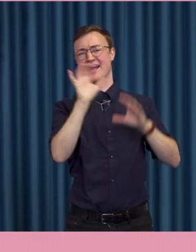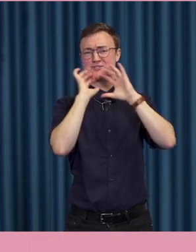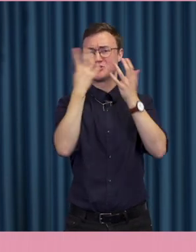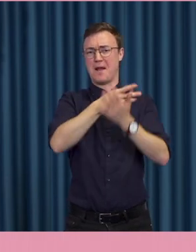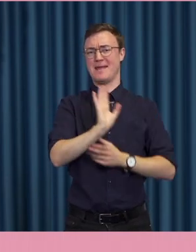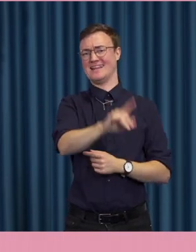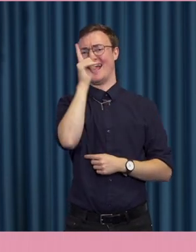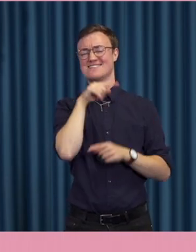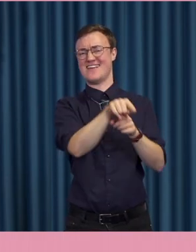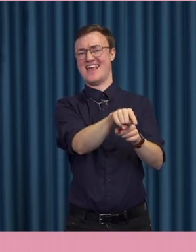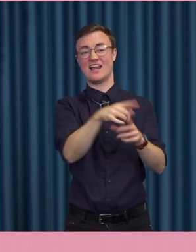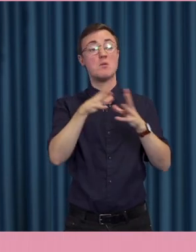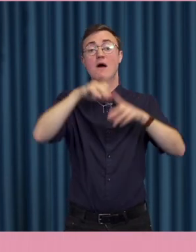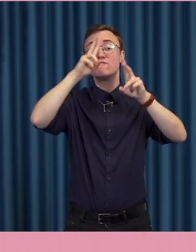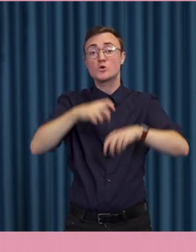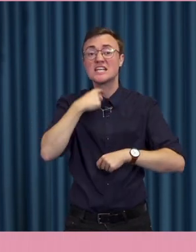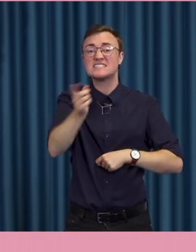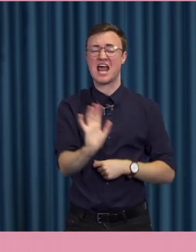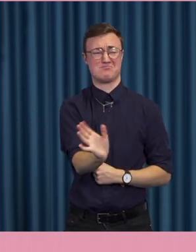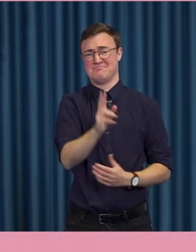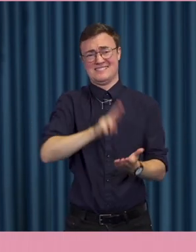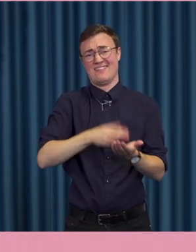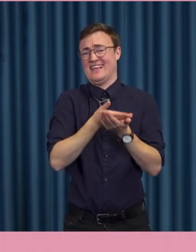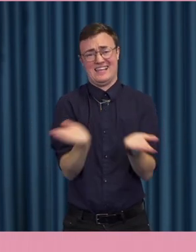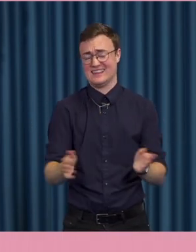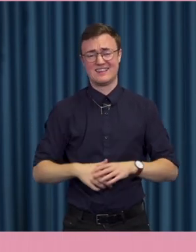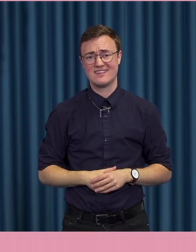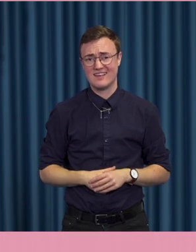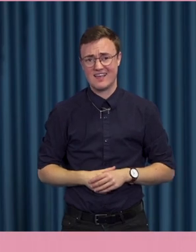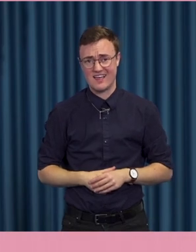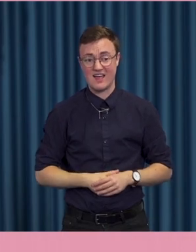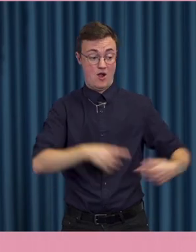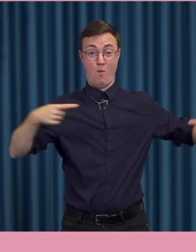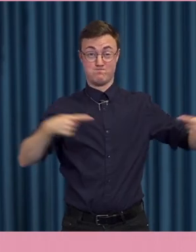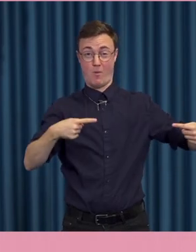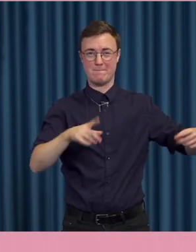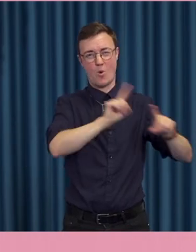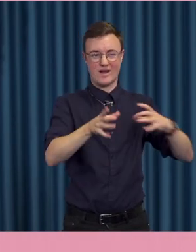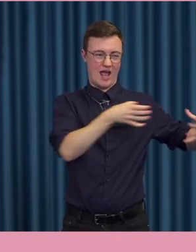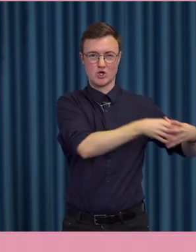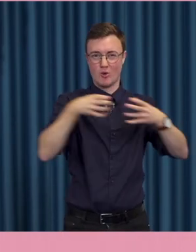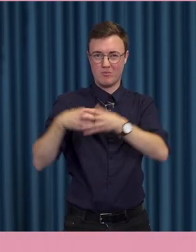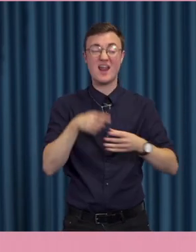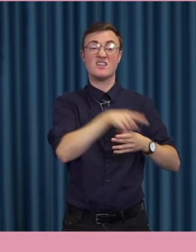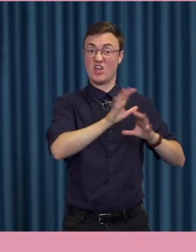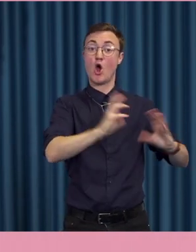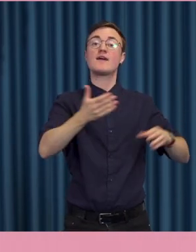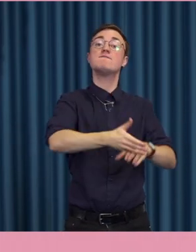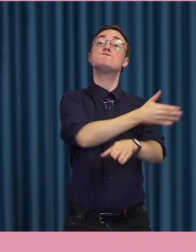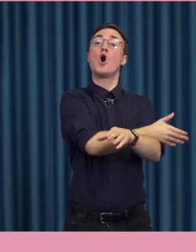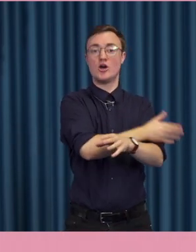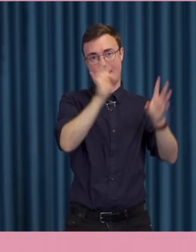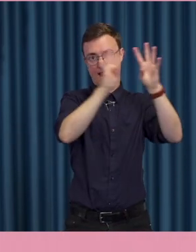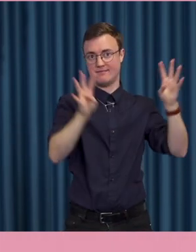forskningen ger inte särskilt starkt stöd för denna hypotes. Polariseringen ökade redan före internets genombrott i USA.